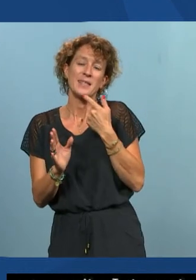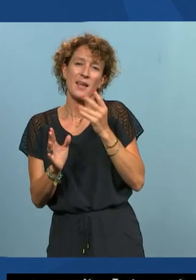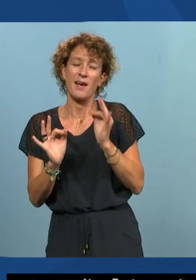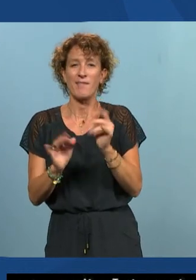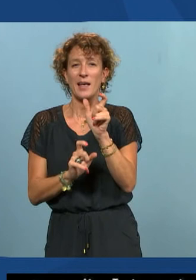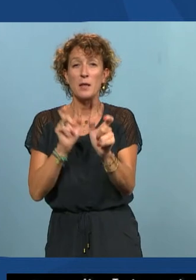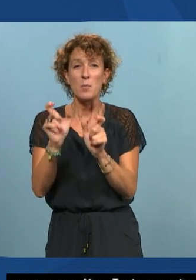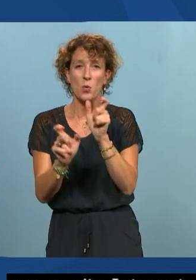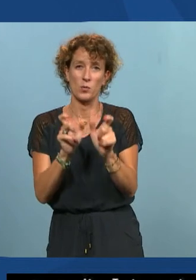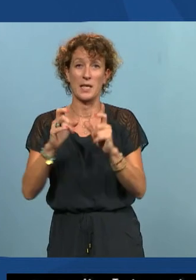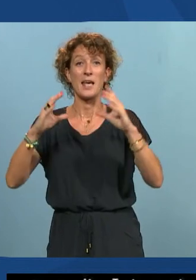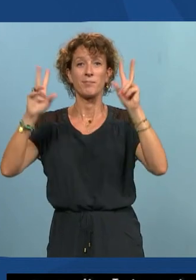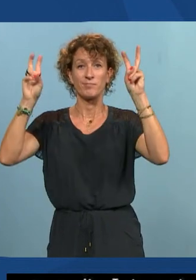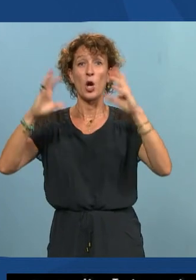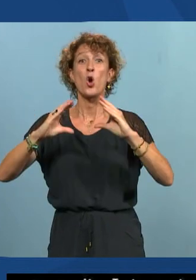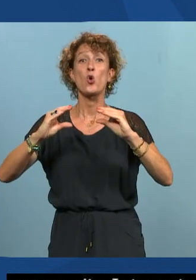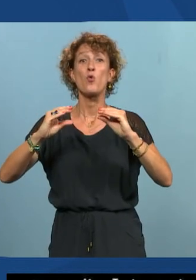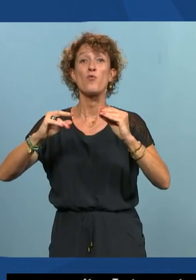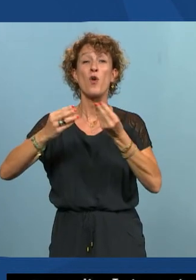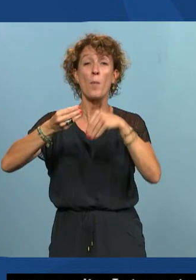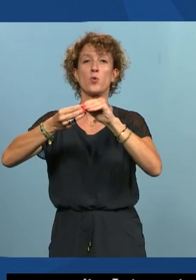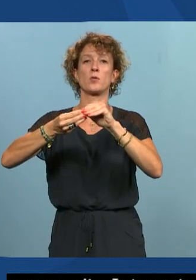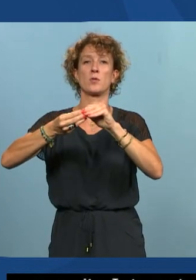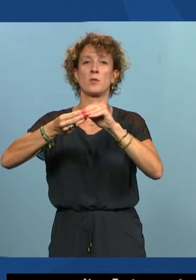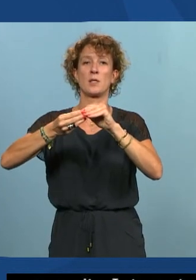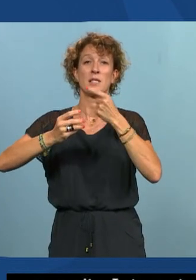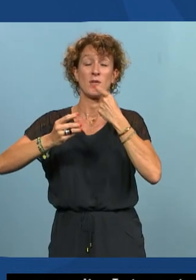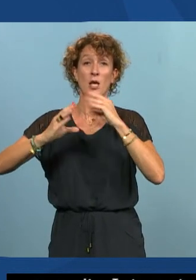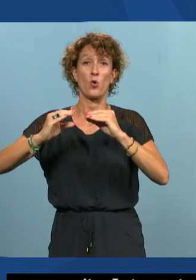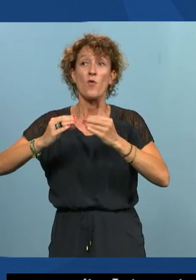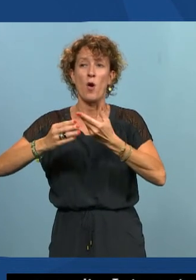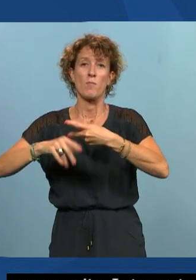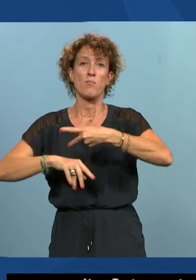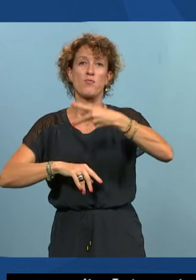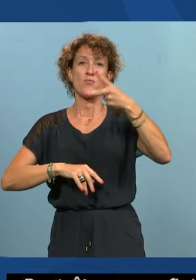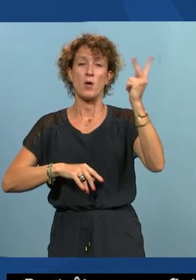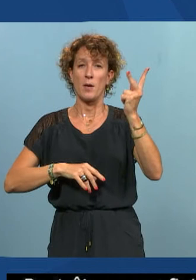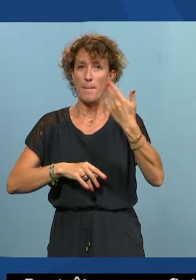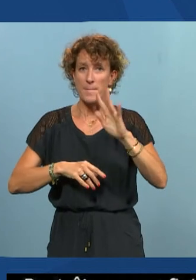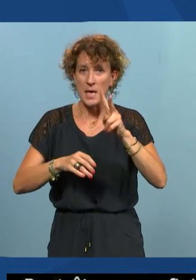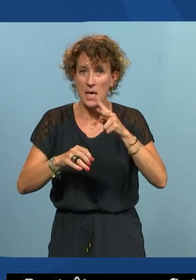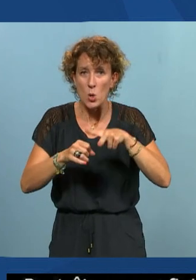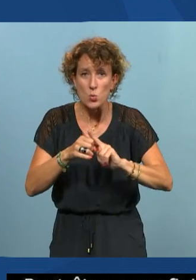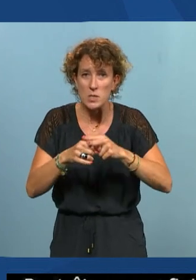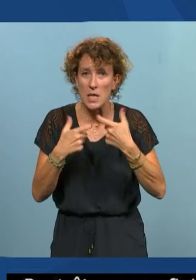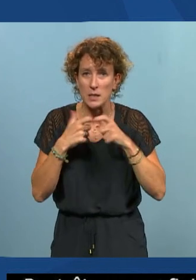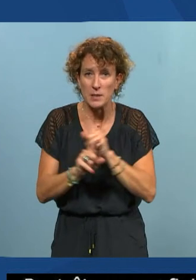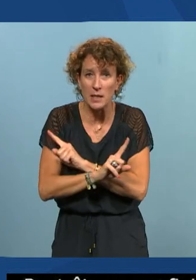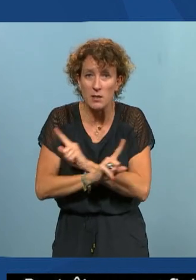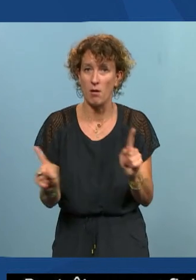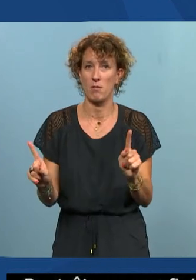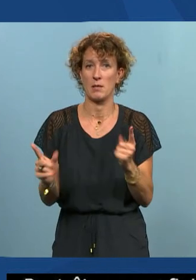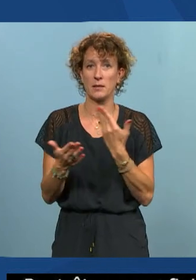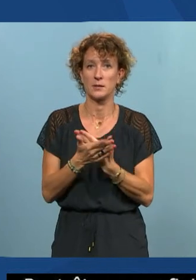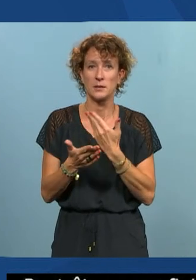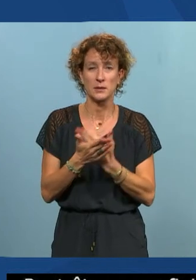on va redire Confort Plus voilà c'est le plus de confort mais en aucune façon c'est des outils d'accessibilité je crois que c'est ça qu'il faut